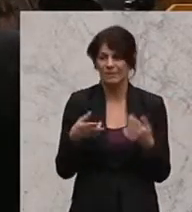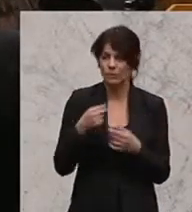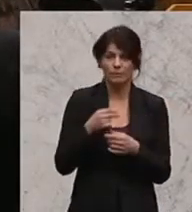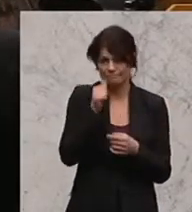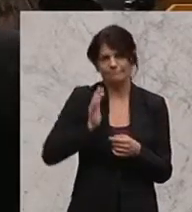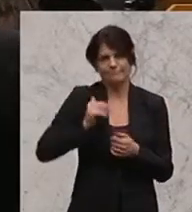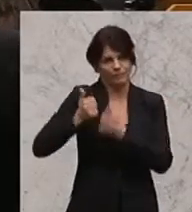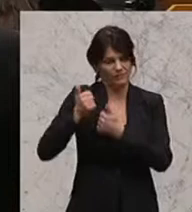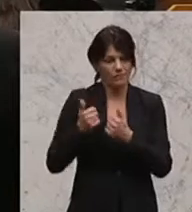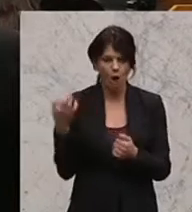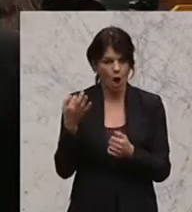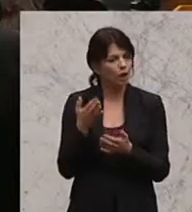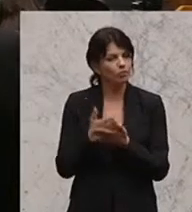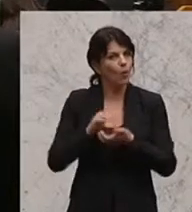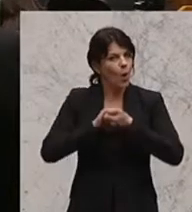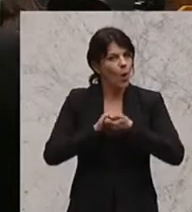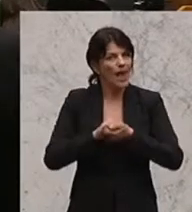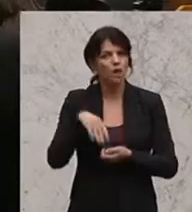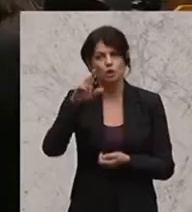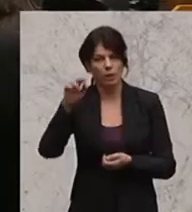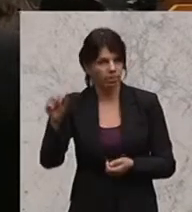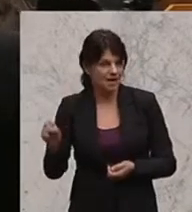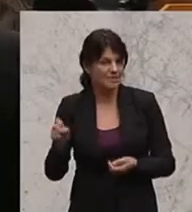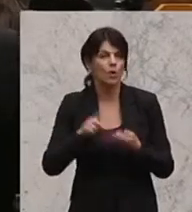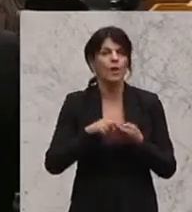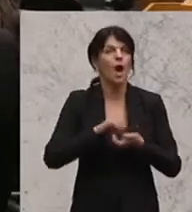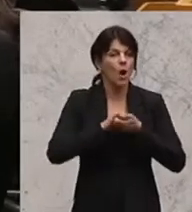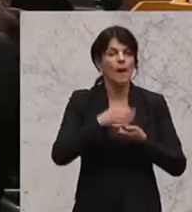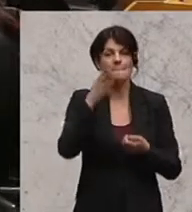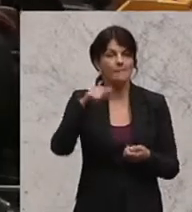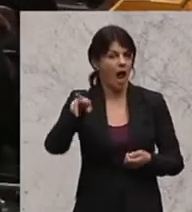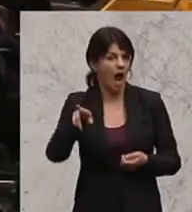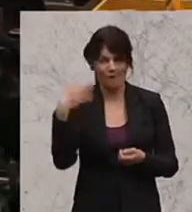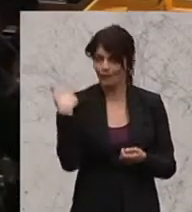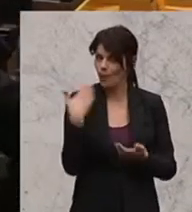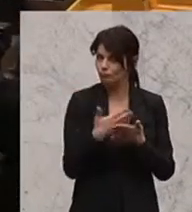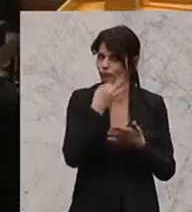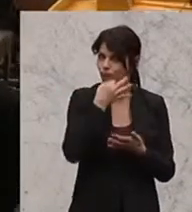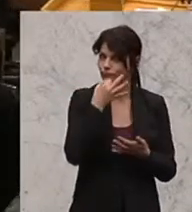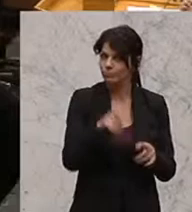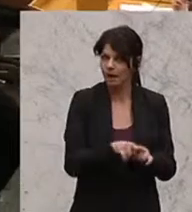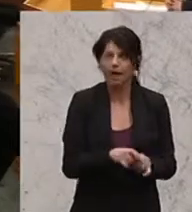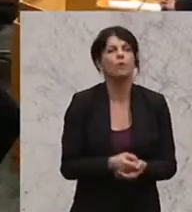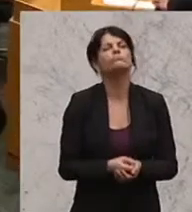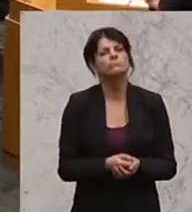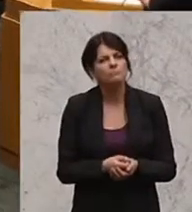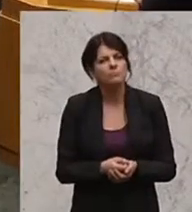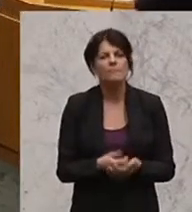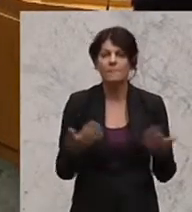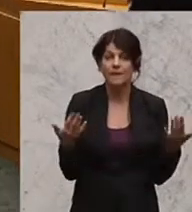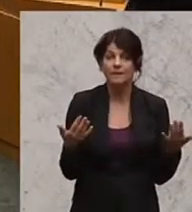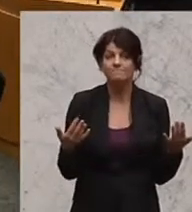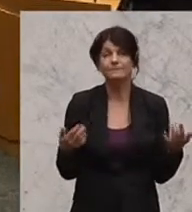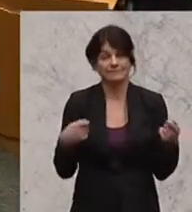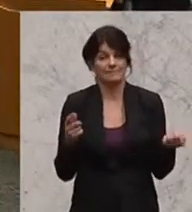Wettbewerb, das haben wir heute vom Kollegen Schultes bzw. Kollegin Bayer vorhin schon gehört, ist die andere